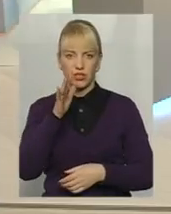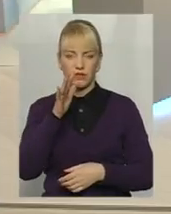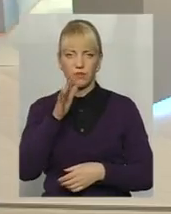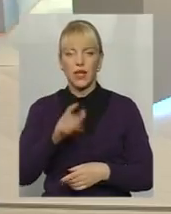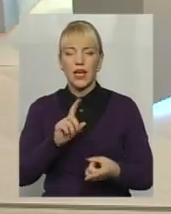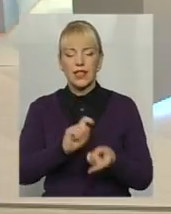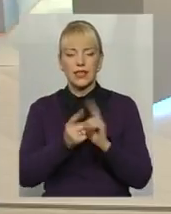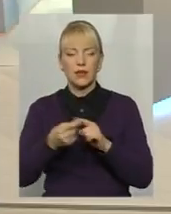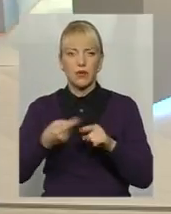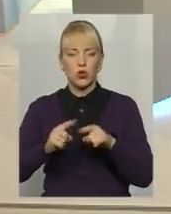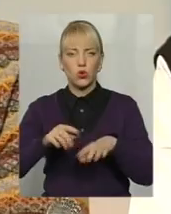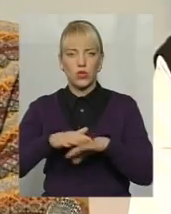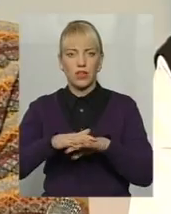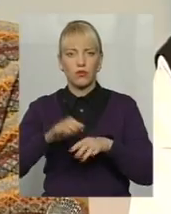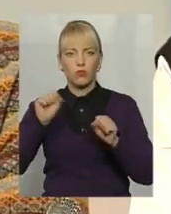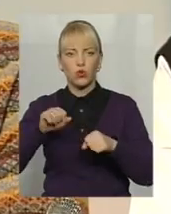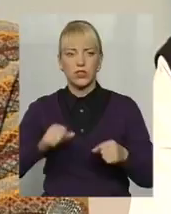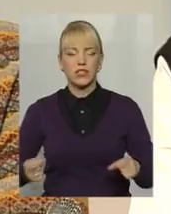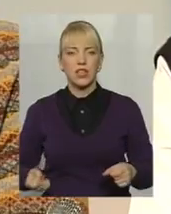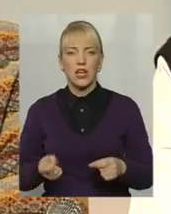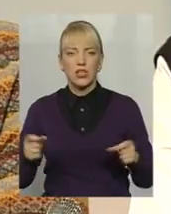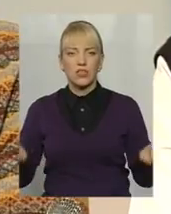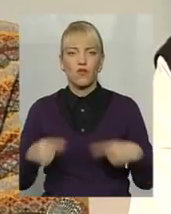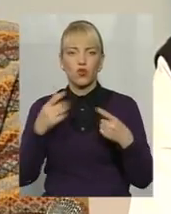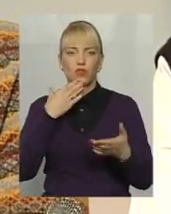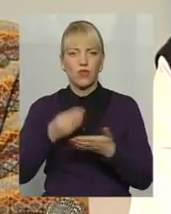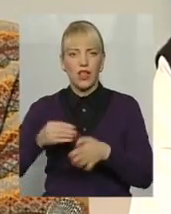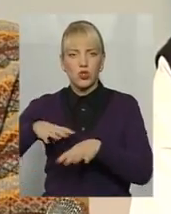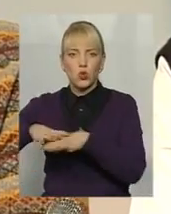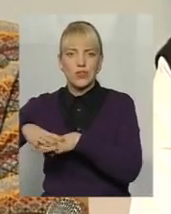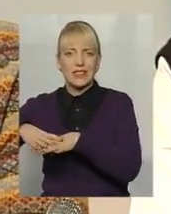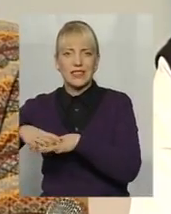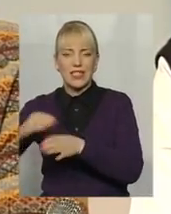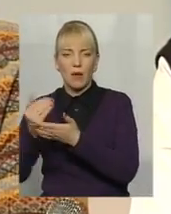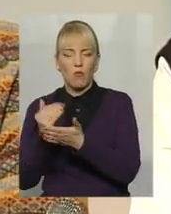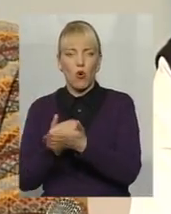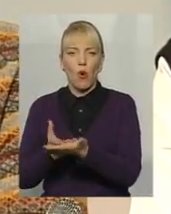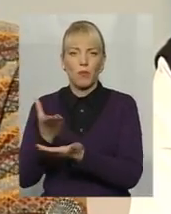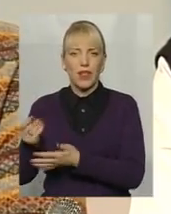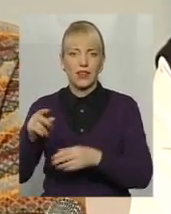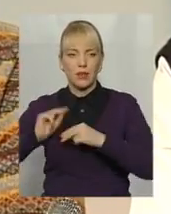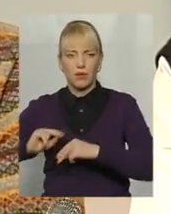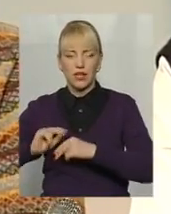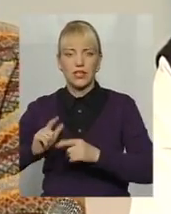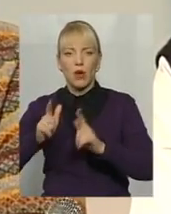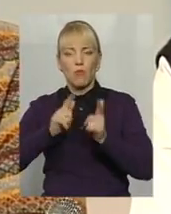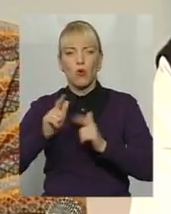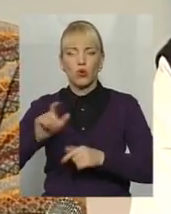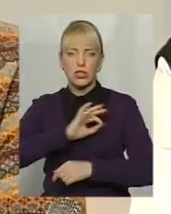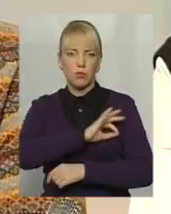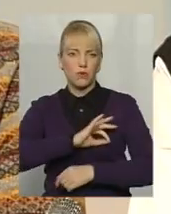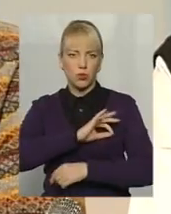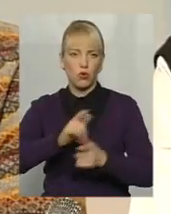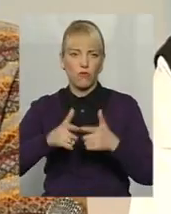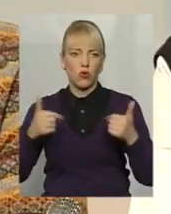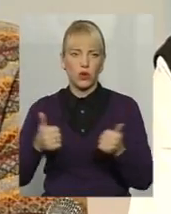На заміну цього можна створювати власну систему оплату праці на підприємстві, погодивши її або з проспілковою організацією, яка діє,